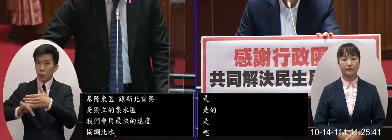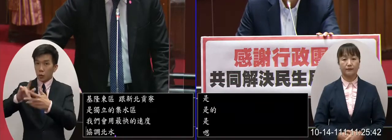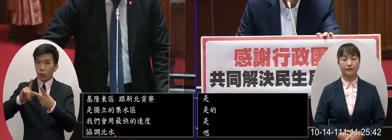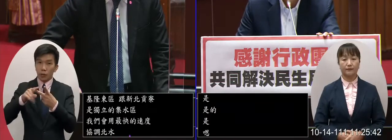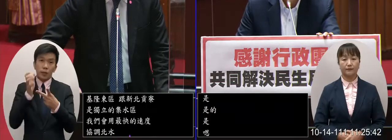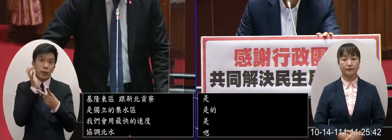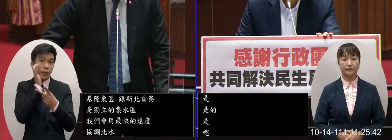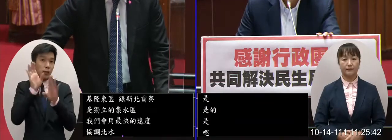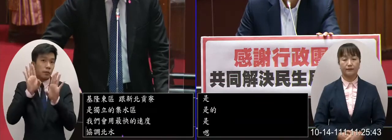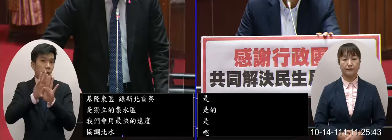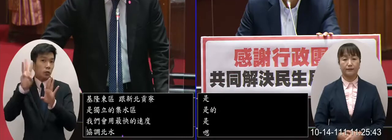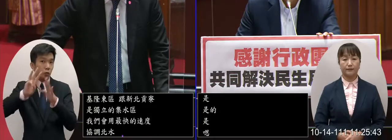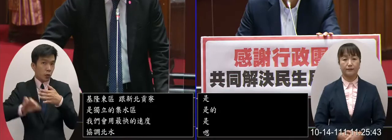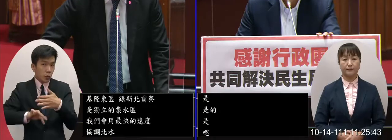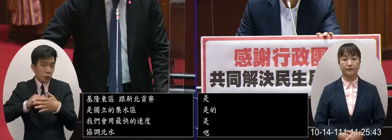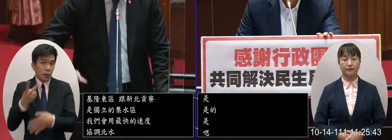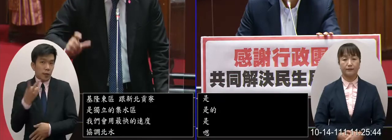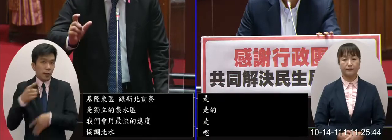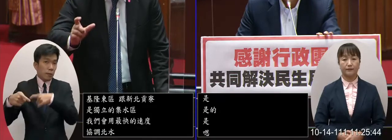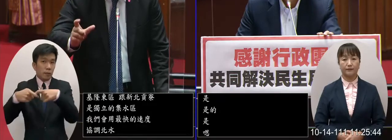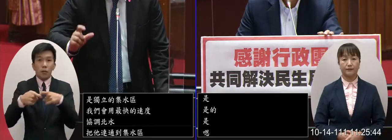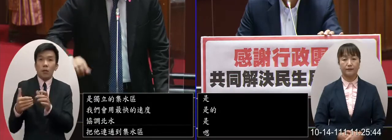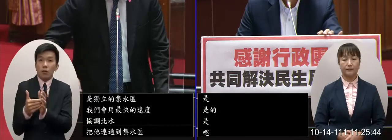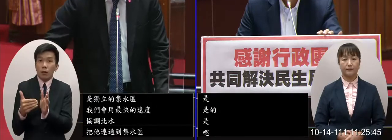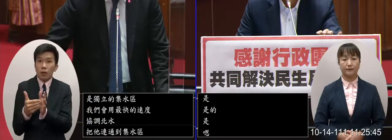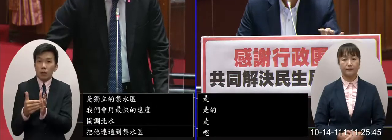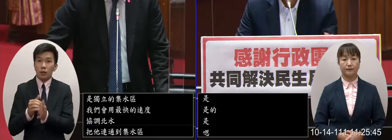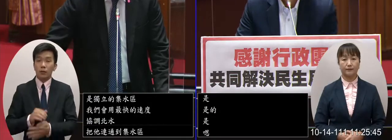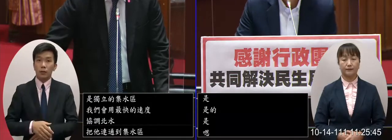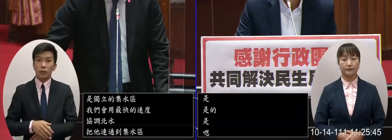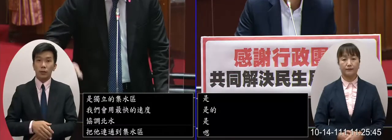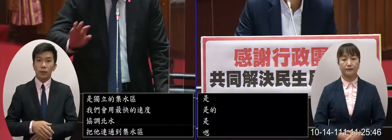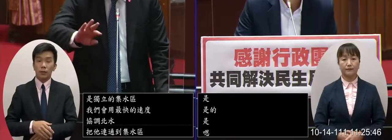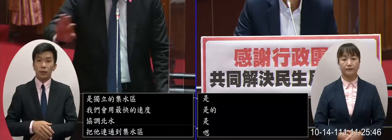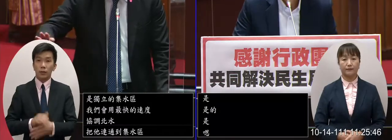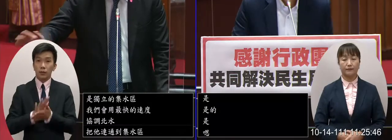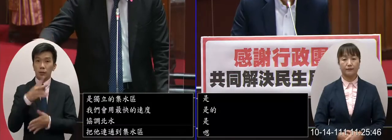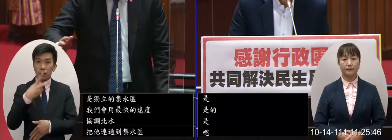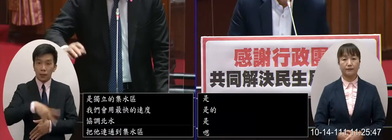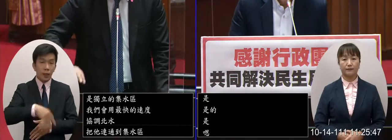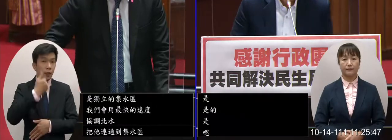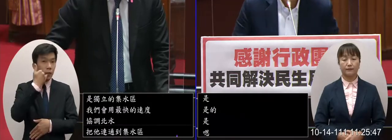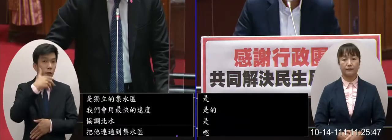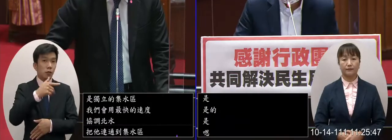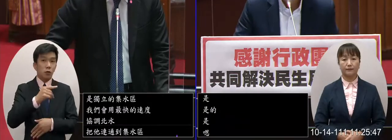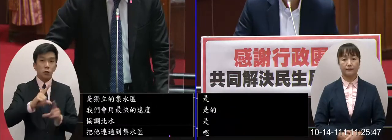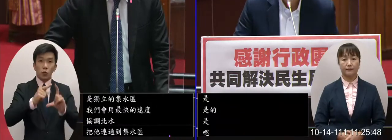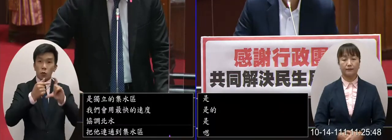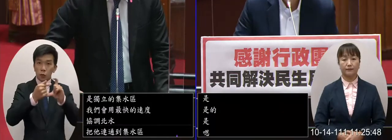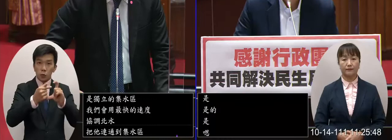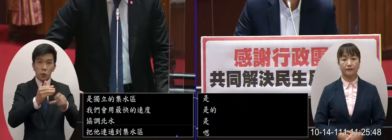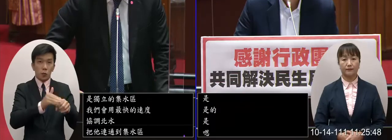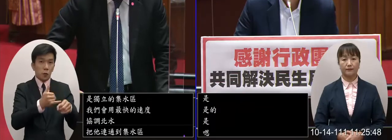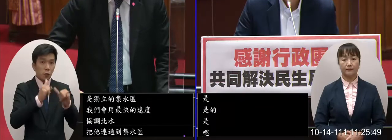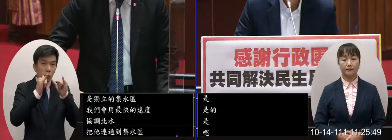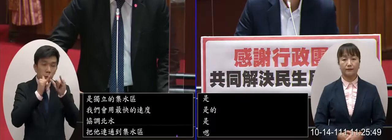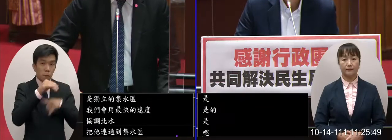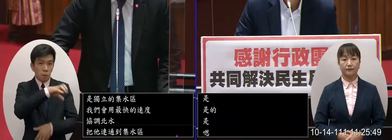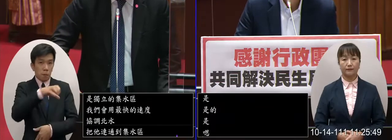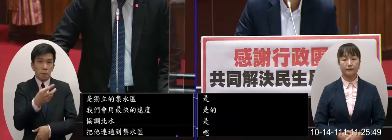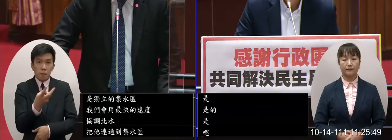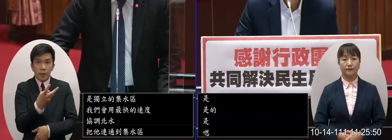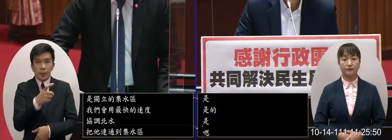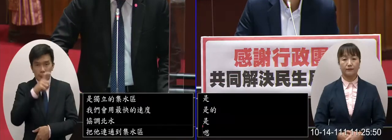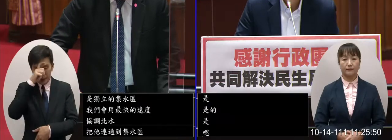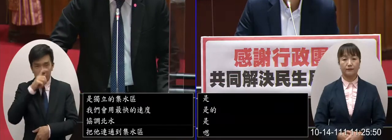相備員全部都已經連接起來我們會把這一段就是有這一塊就是基隆的東區跟共僚的這一段能夠一併